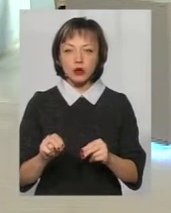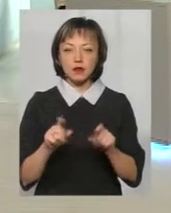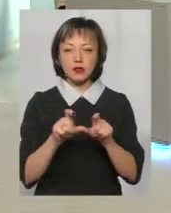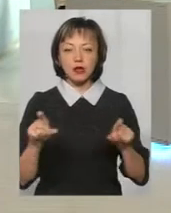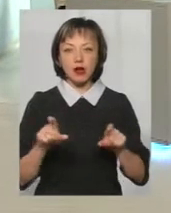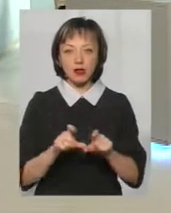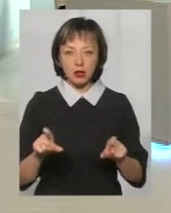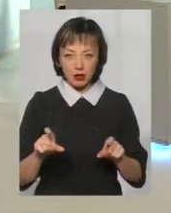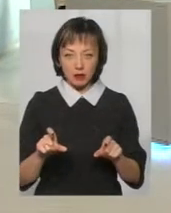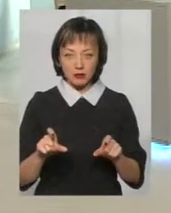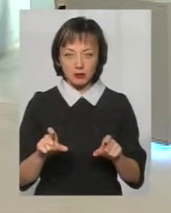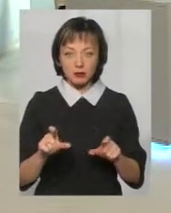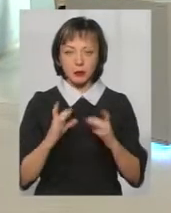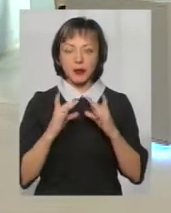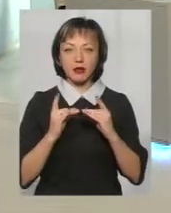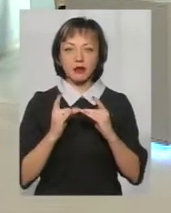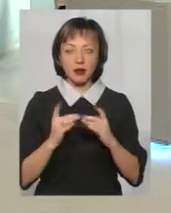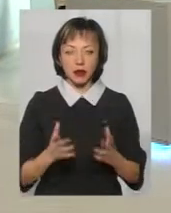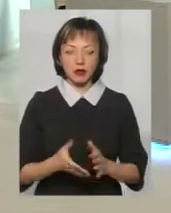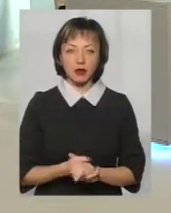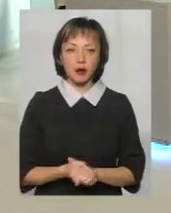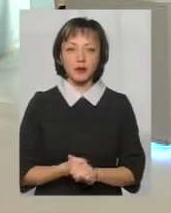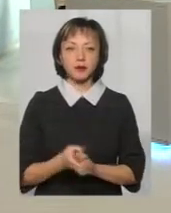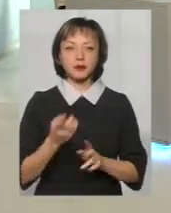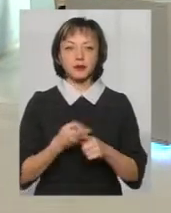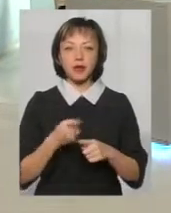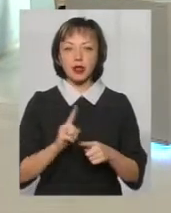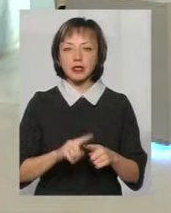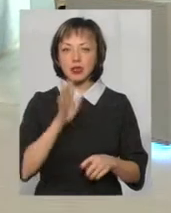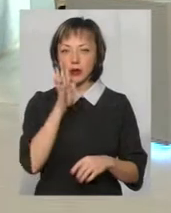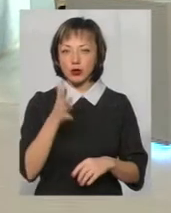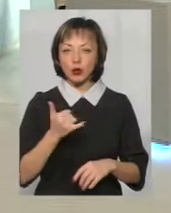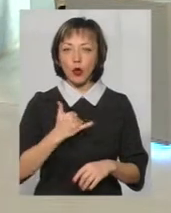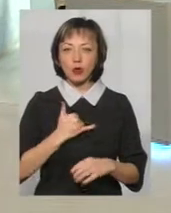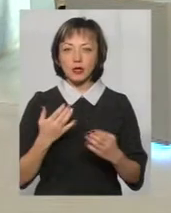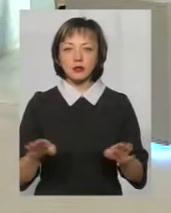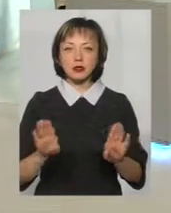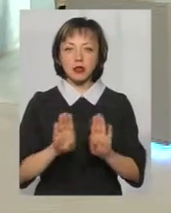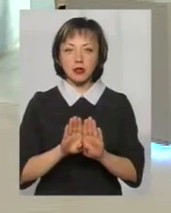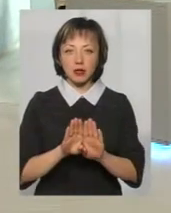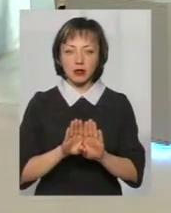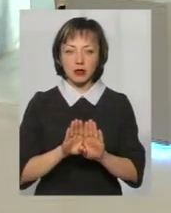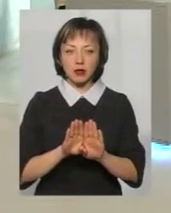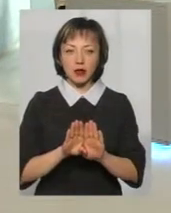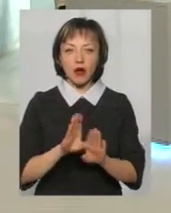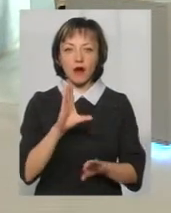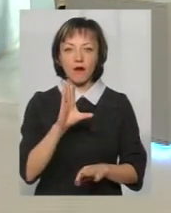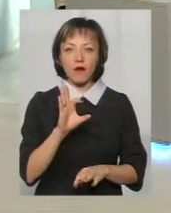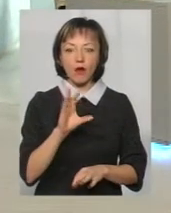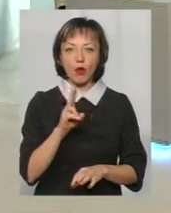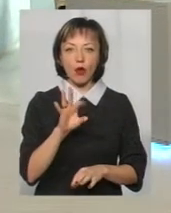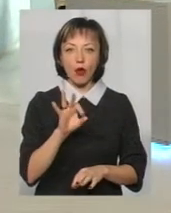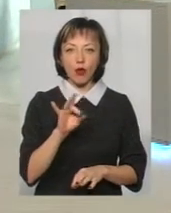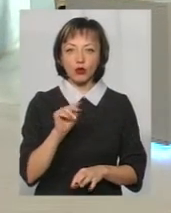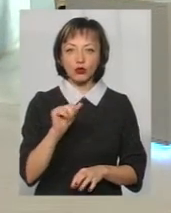інтернатних закладах. За цих п'ять років у нас закрита Корчунецька школа-інтернат,